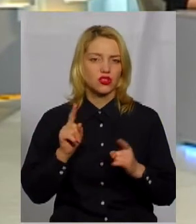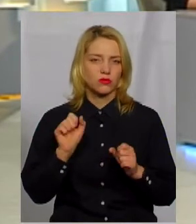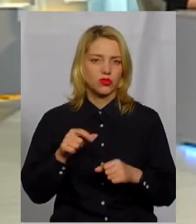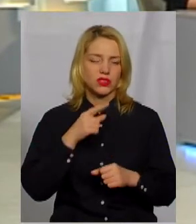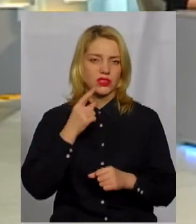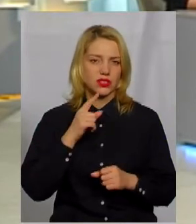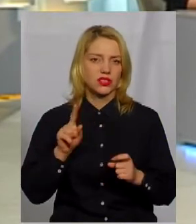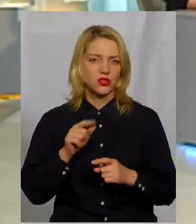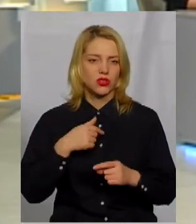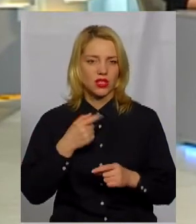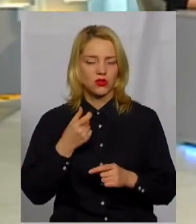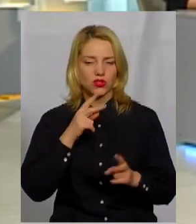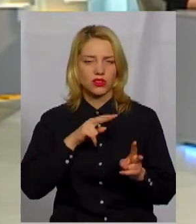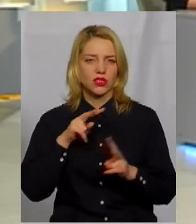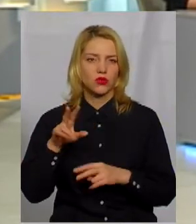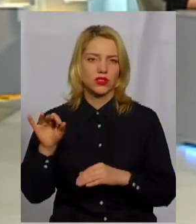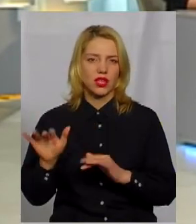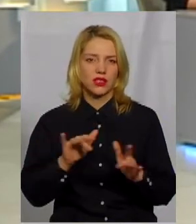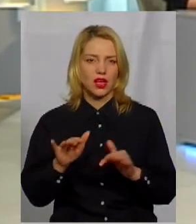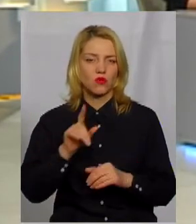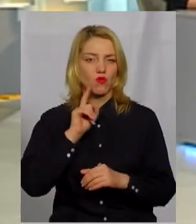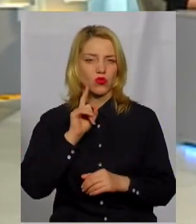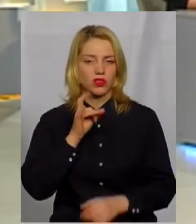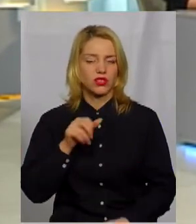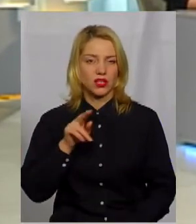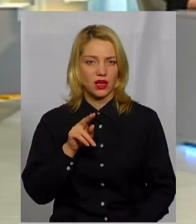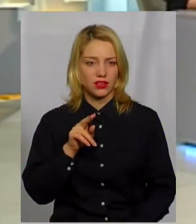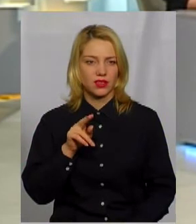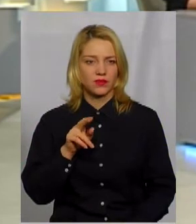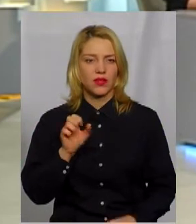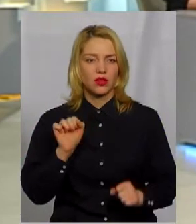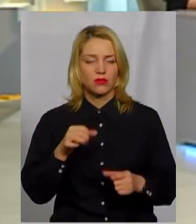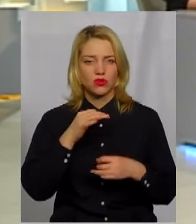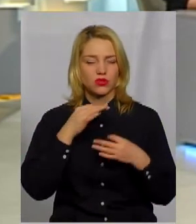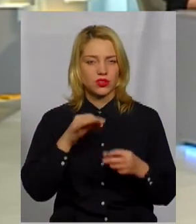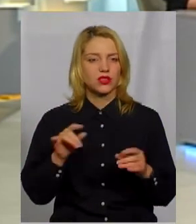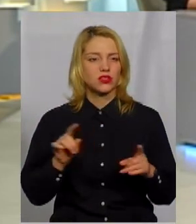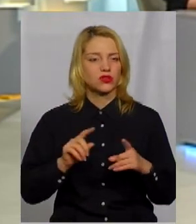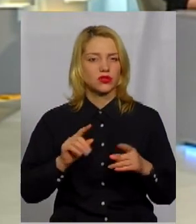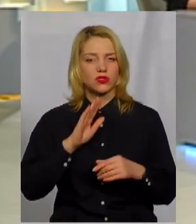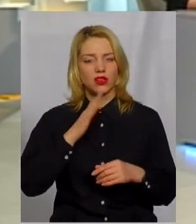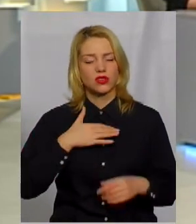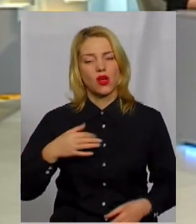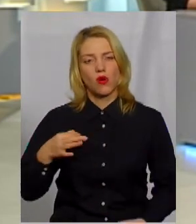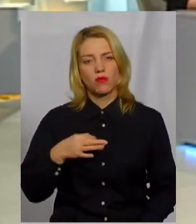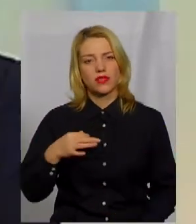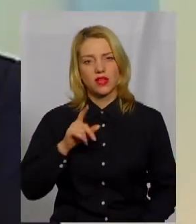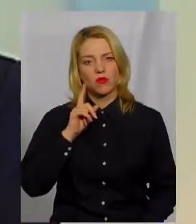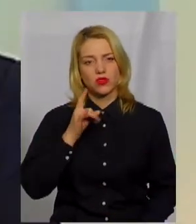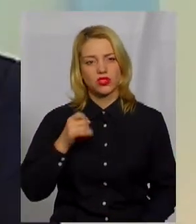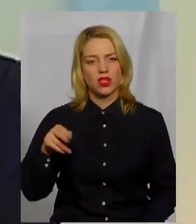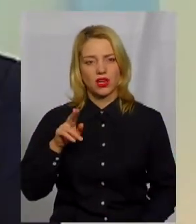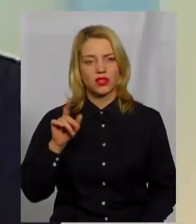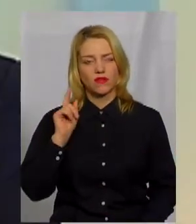сказати, я трошечки слідкую за діяльністю молодіжних рад. Можу сказати, що наша обласна молодіжна